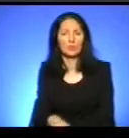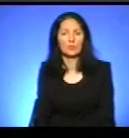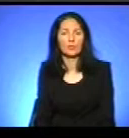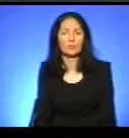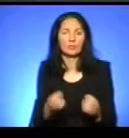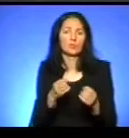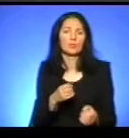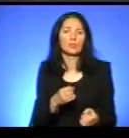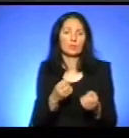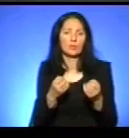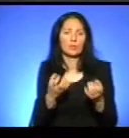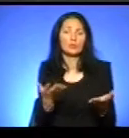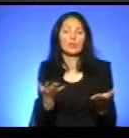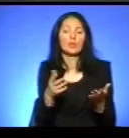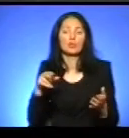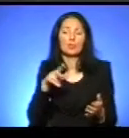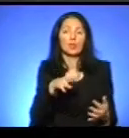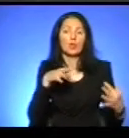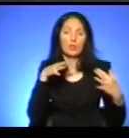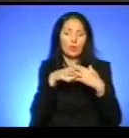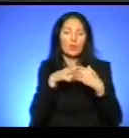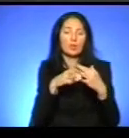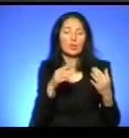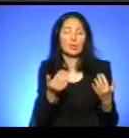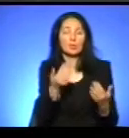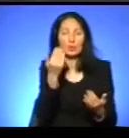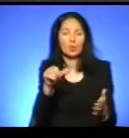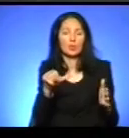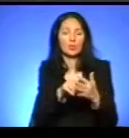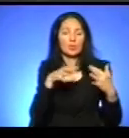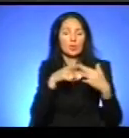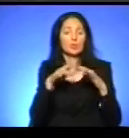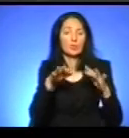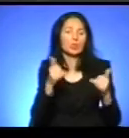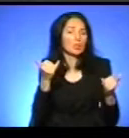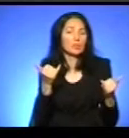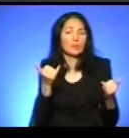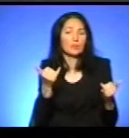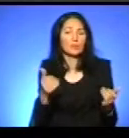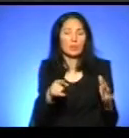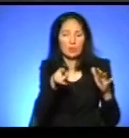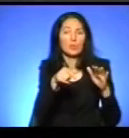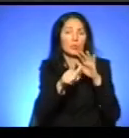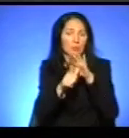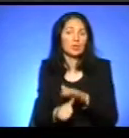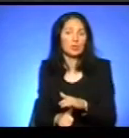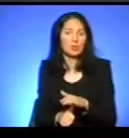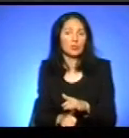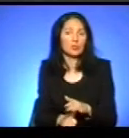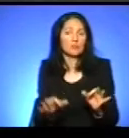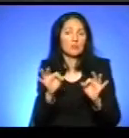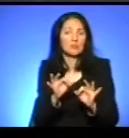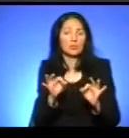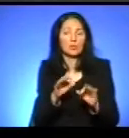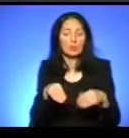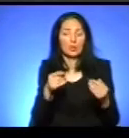Просто. На що йти туди, як то учасник воювань, дій, зараз воно вже ніщо. Просто ніщо. Якщо